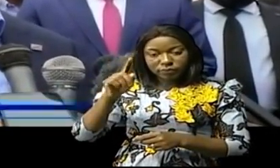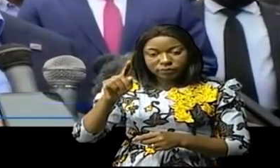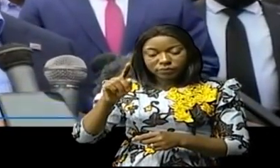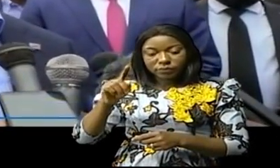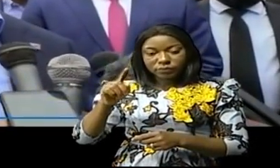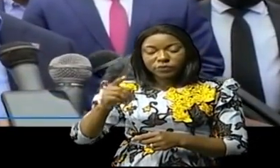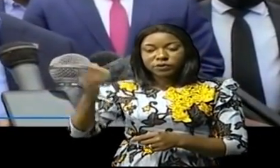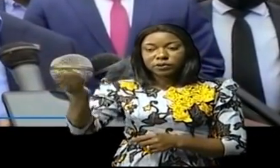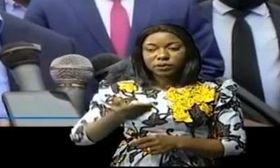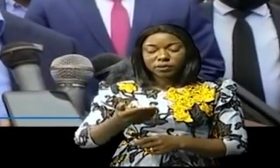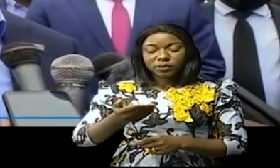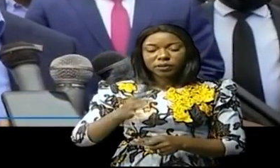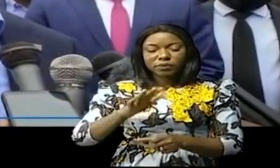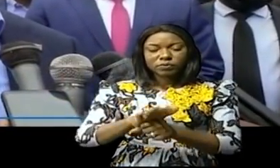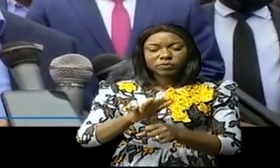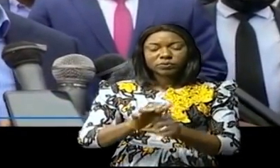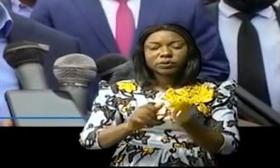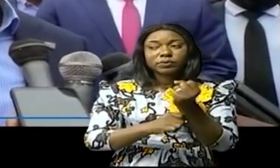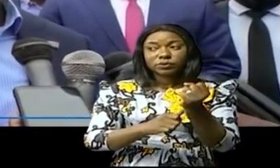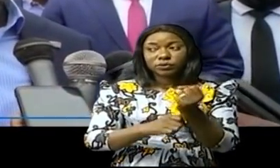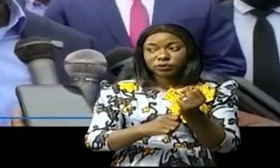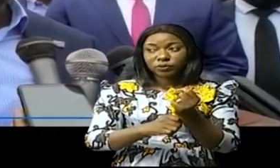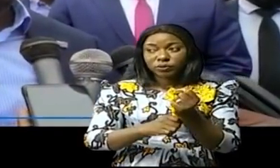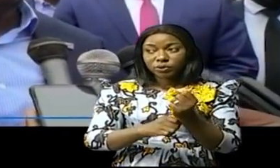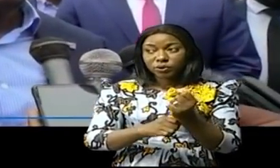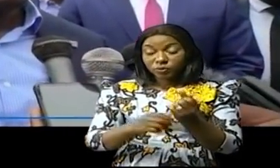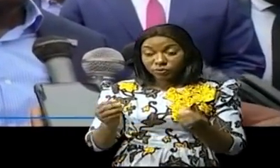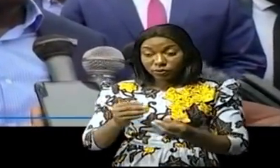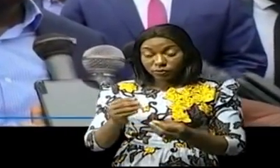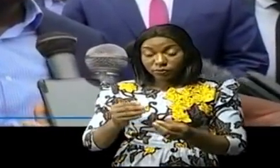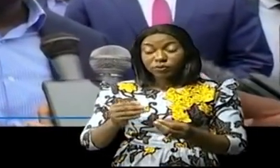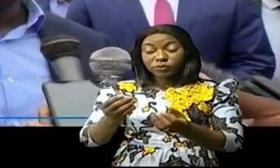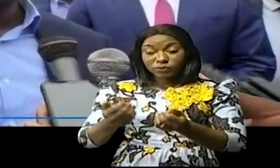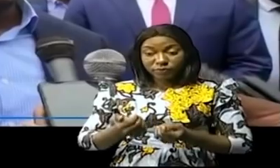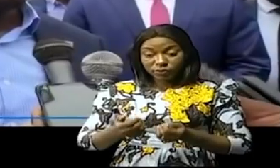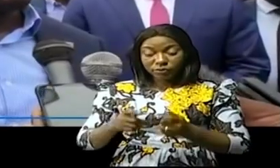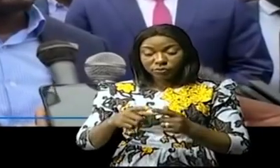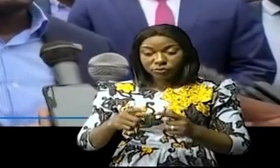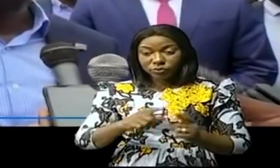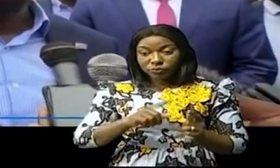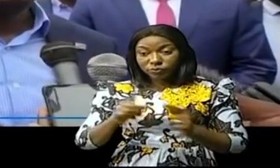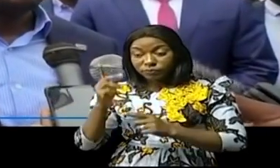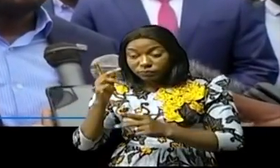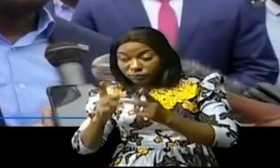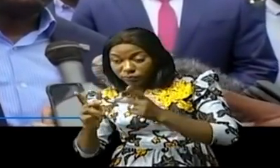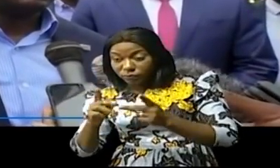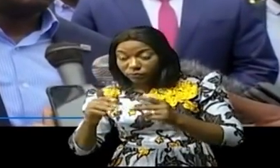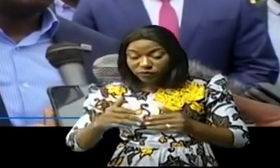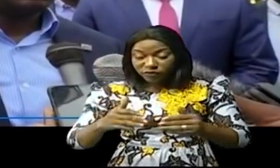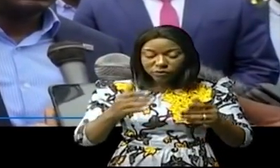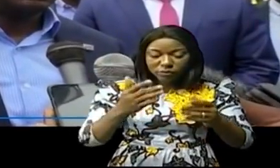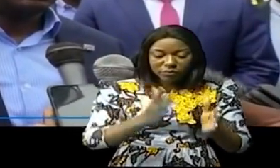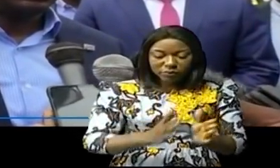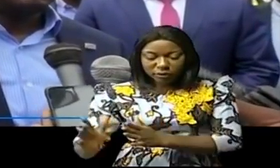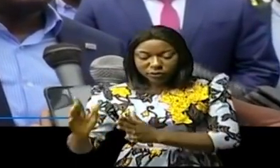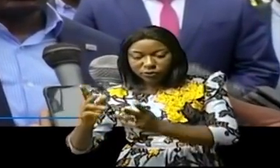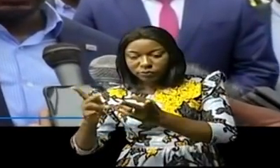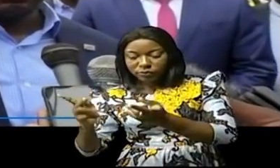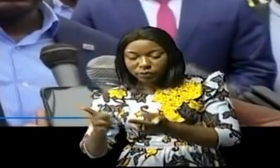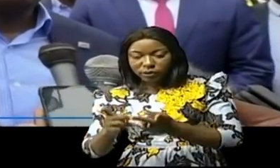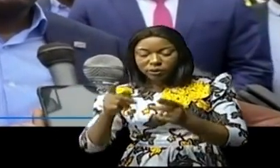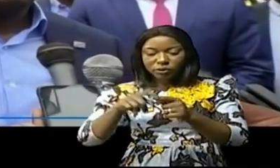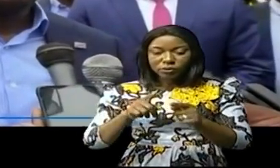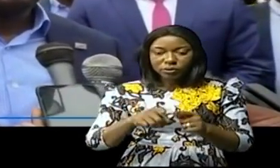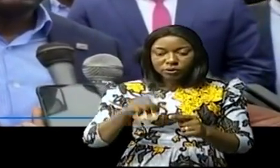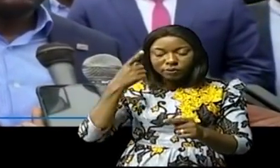pouvoir accueillir un maximum de personnes parce que c'est ça qui était voulu et nous sommes venus voir un peu en termes d'évolution, préparation de sites ce